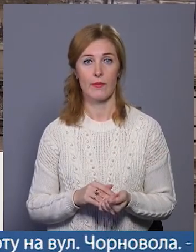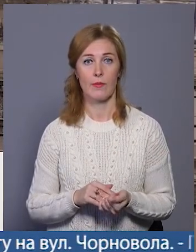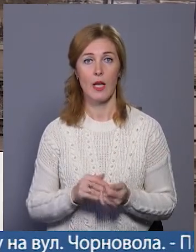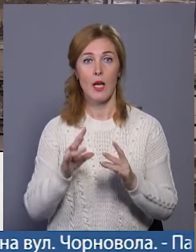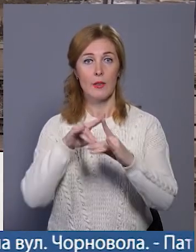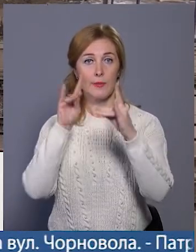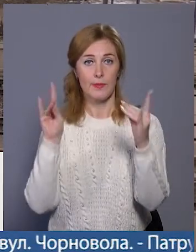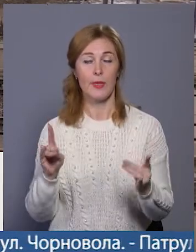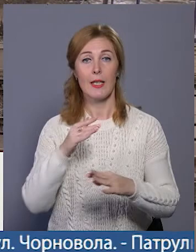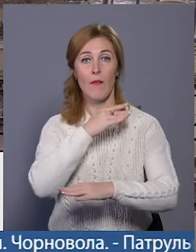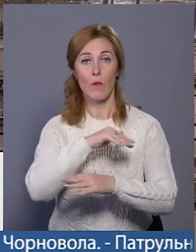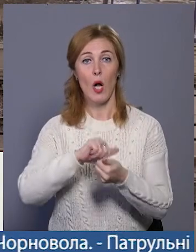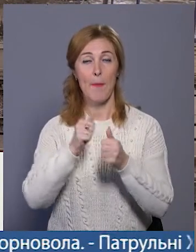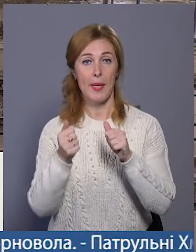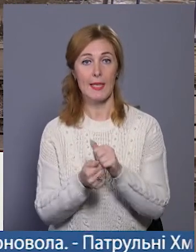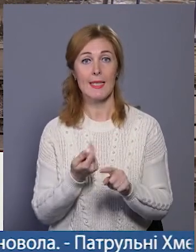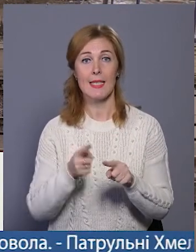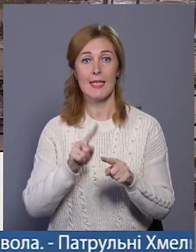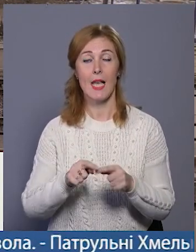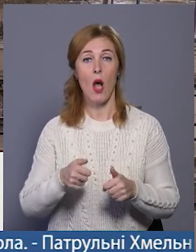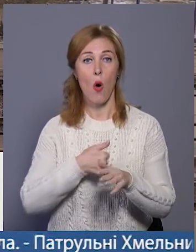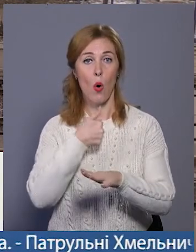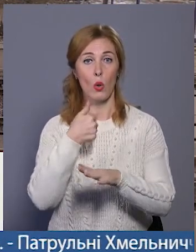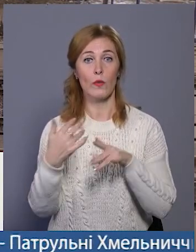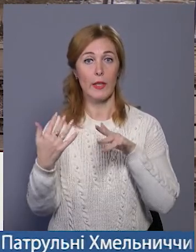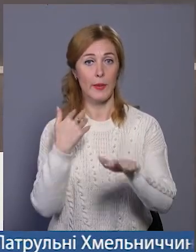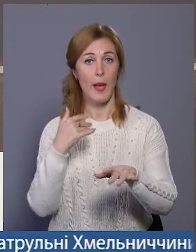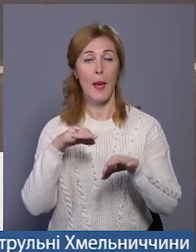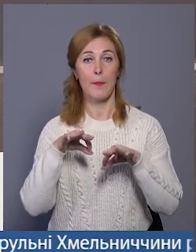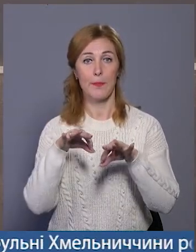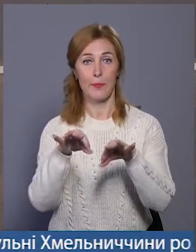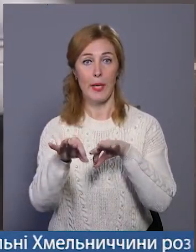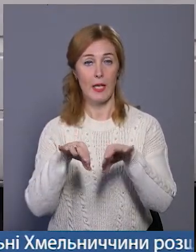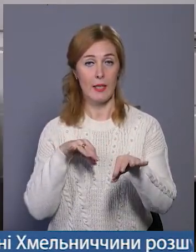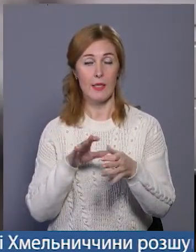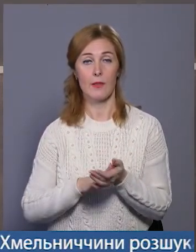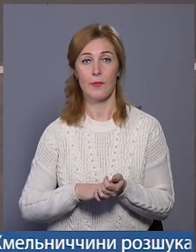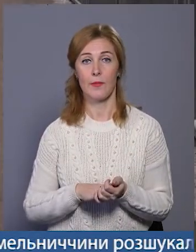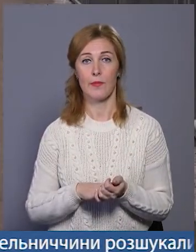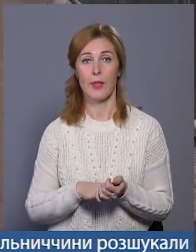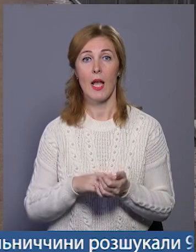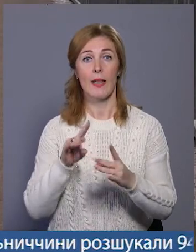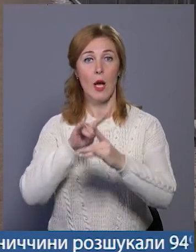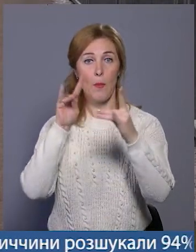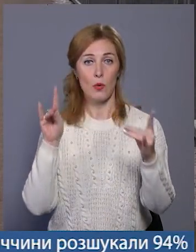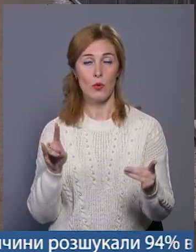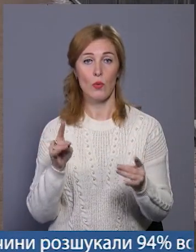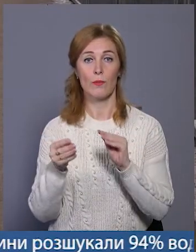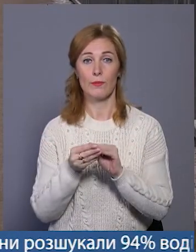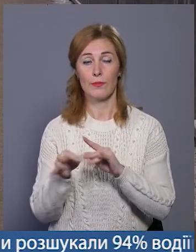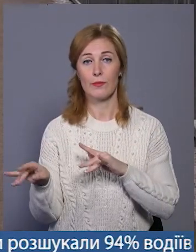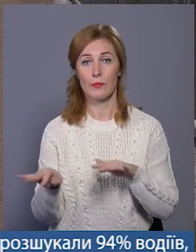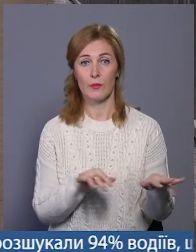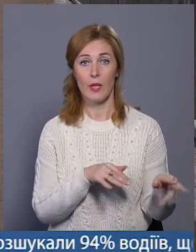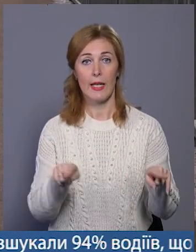Шляхопровід на вулиці Кам'янецькій – це головний магістральний переїзд, який сполучає дві частини Хмельницького. На мосту постійно жвавий рух